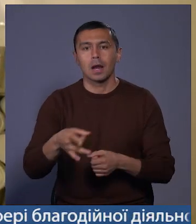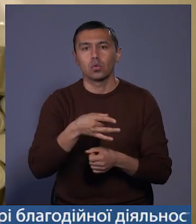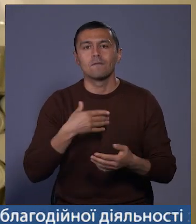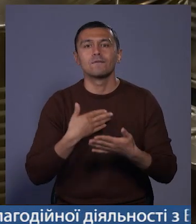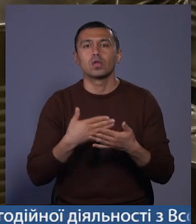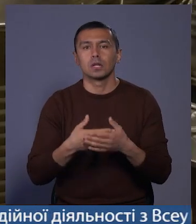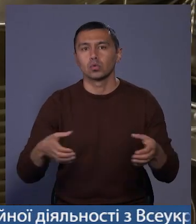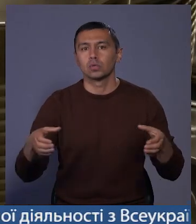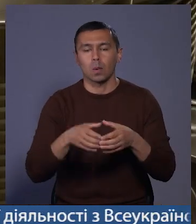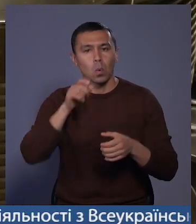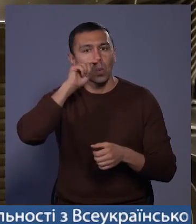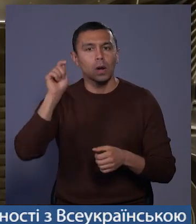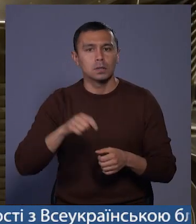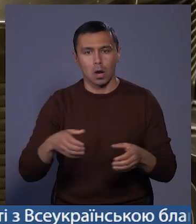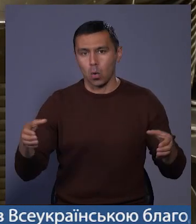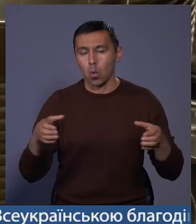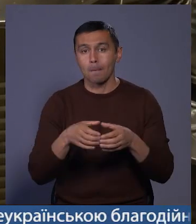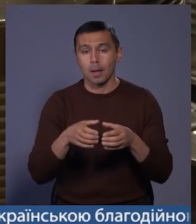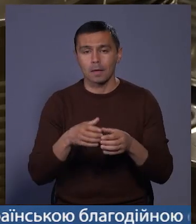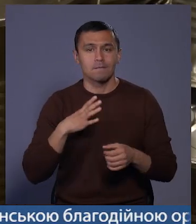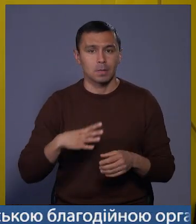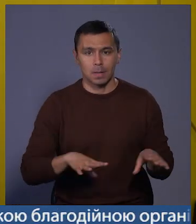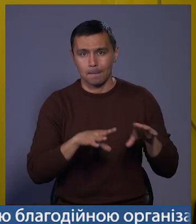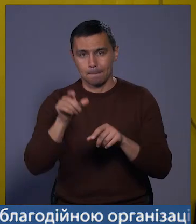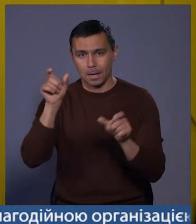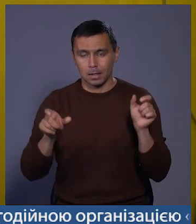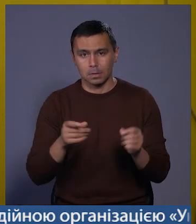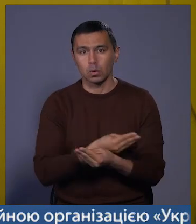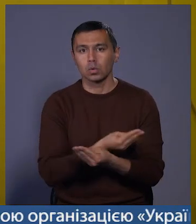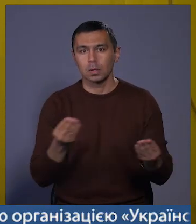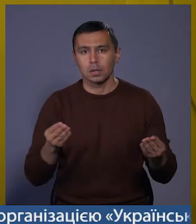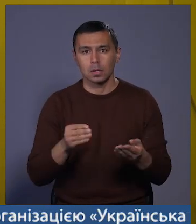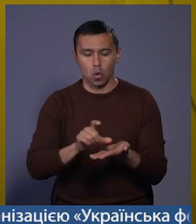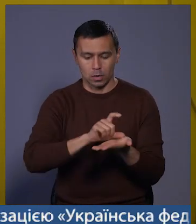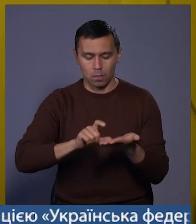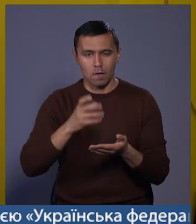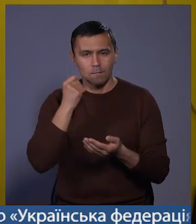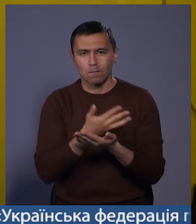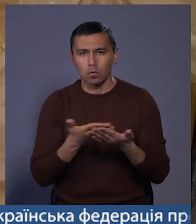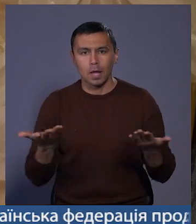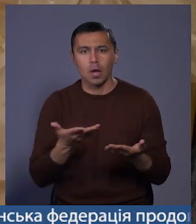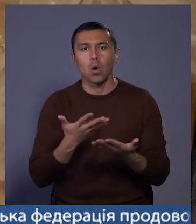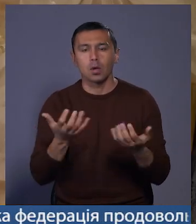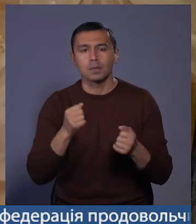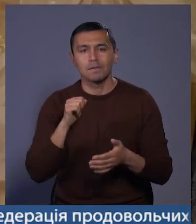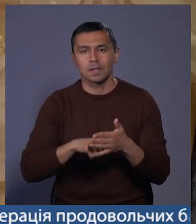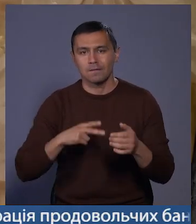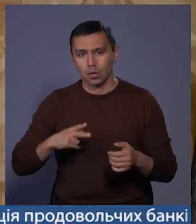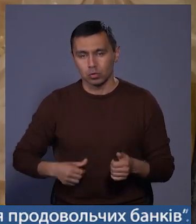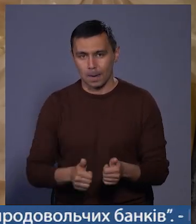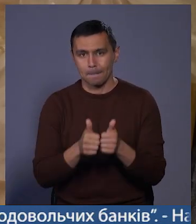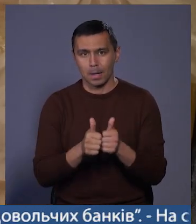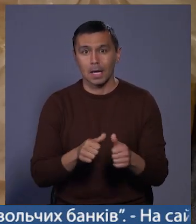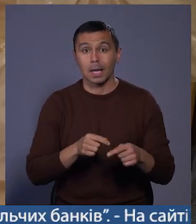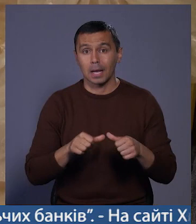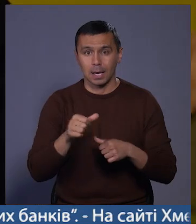волонтерського штабу «Українська команда». Вимушеним переселенцям роздали консервовані фрукти, які отримали від французьких партнерів.